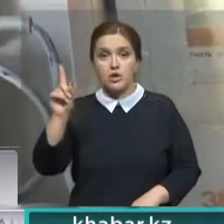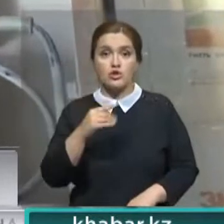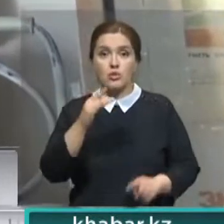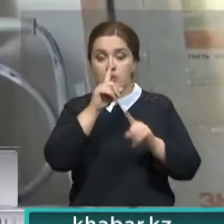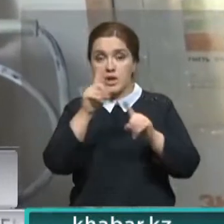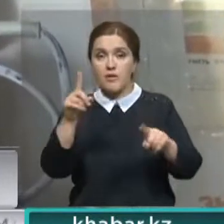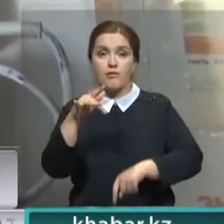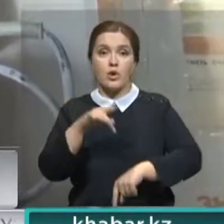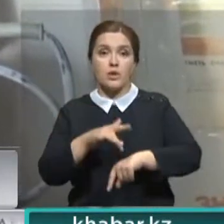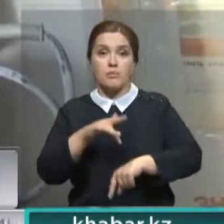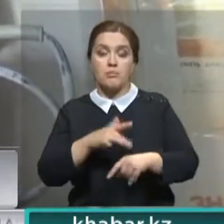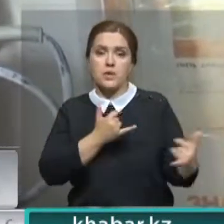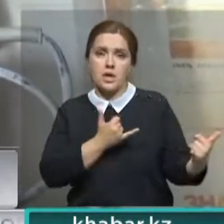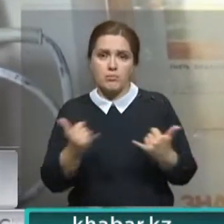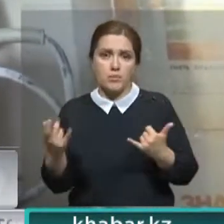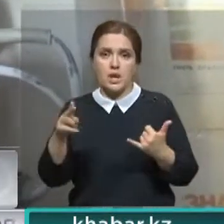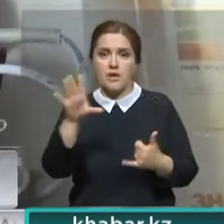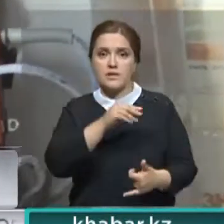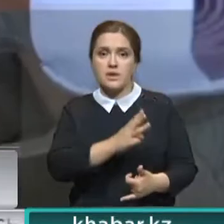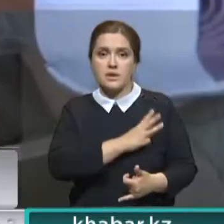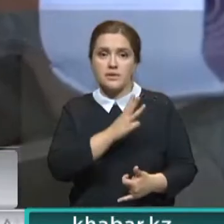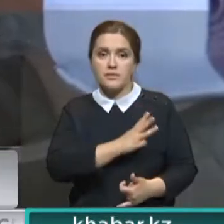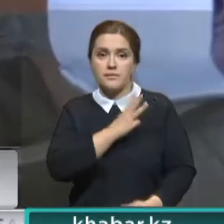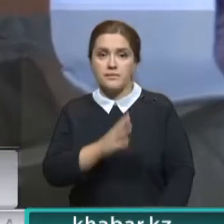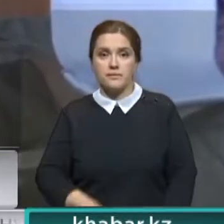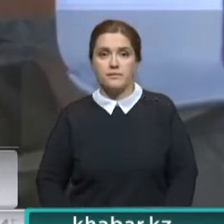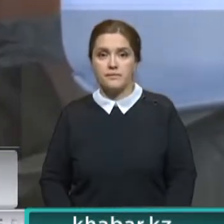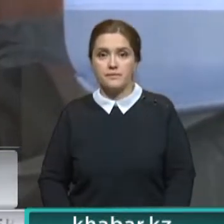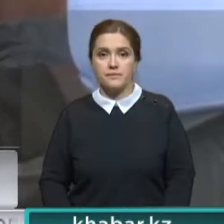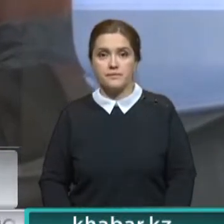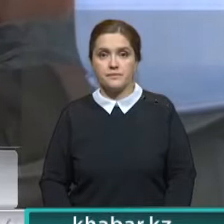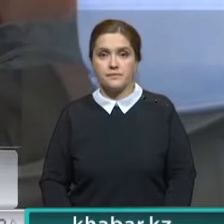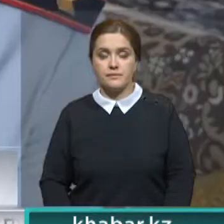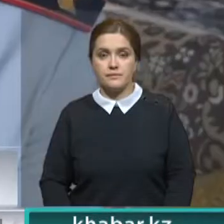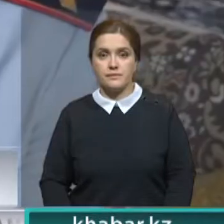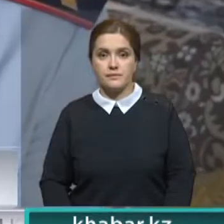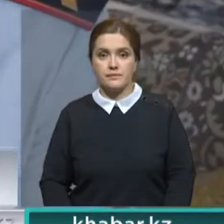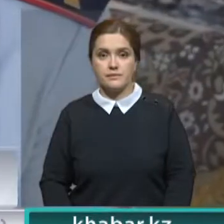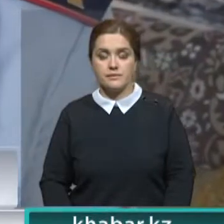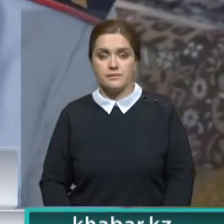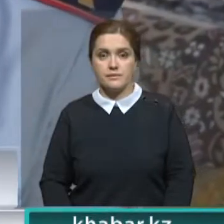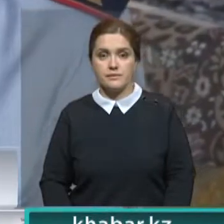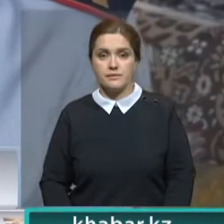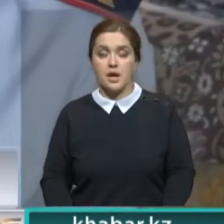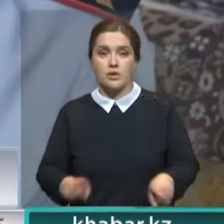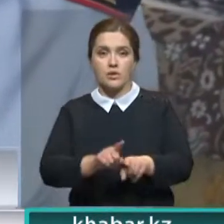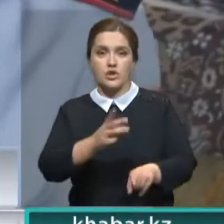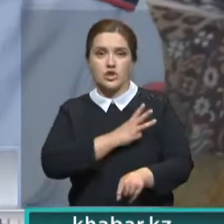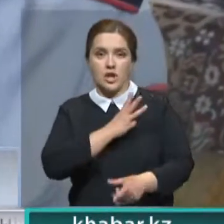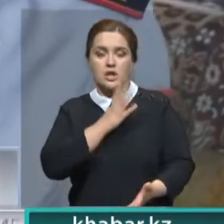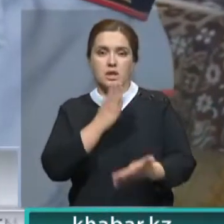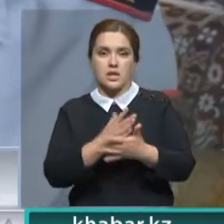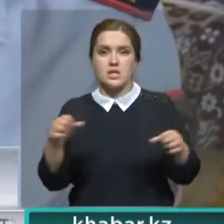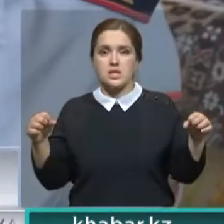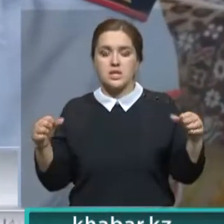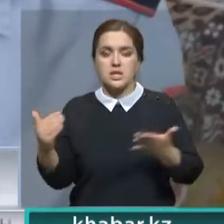мечтает о том, чтобы его необычное хобби стало доступно для всех желающих. Такое желание появилось, как бы собрать эту